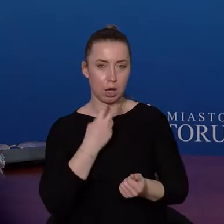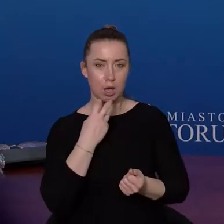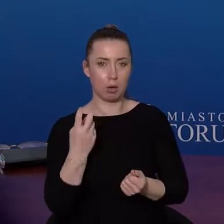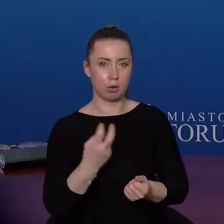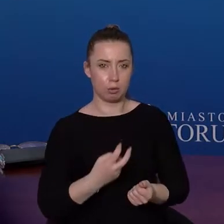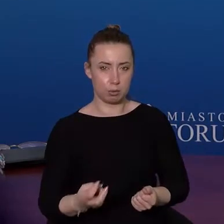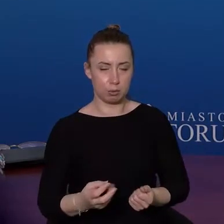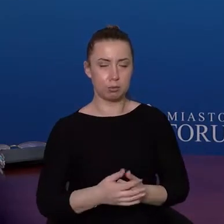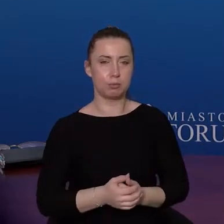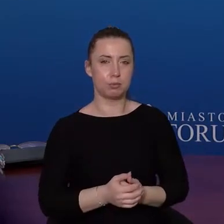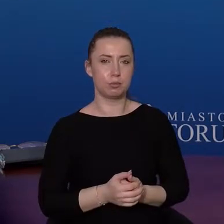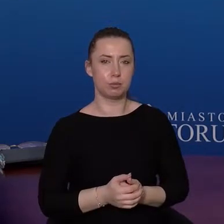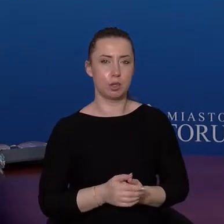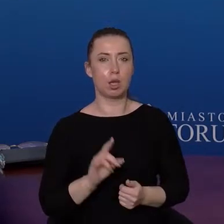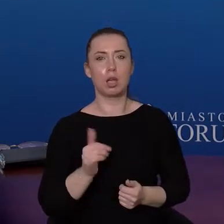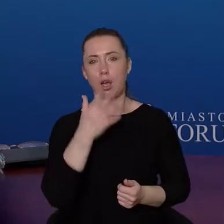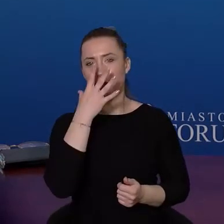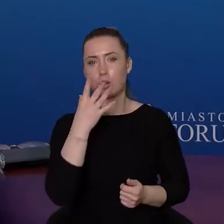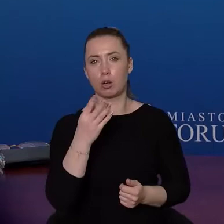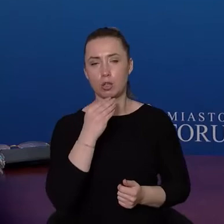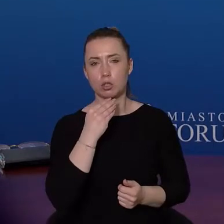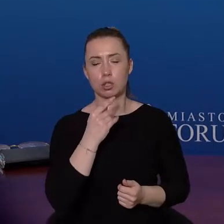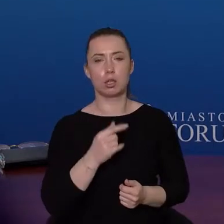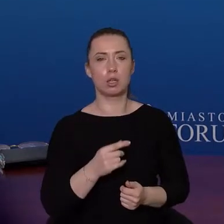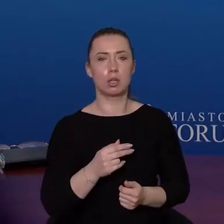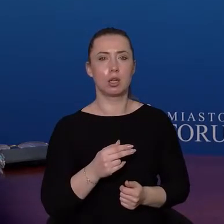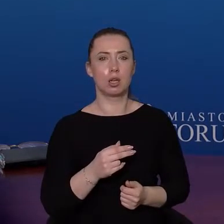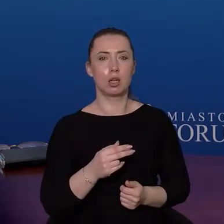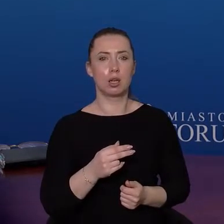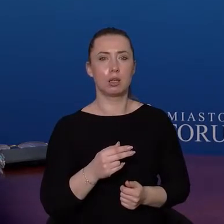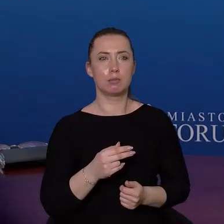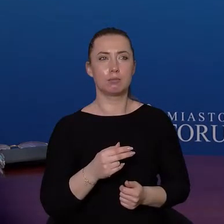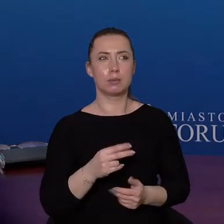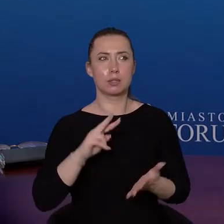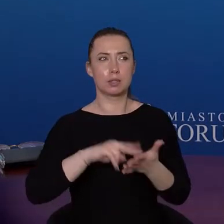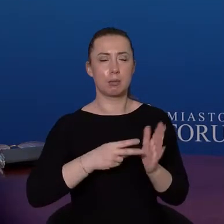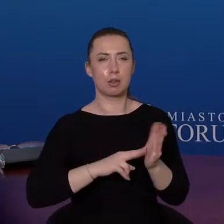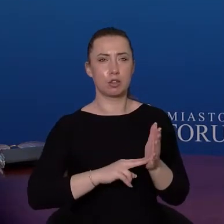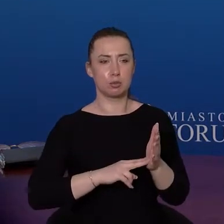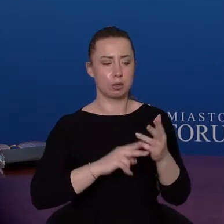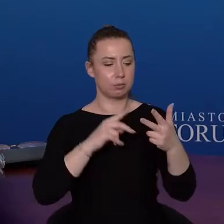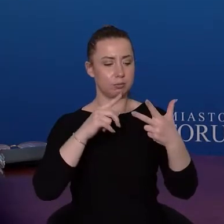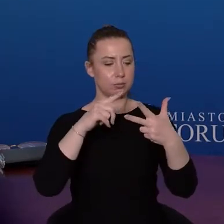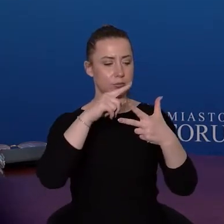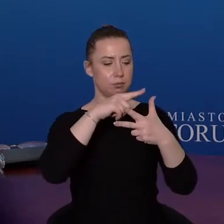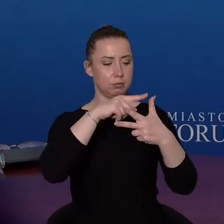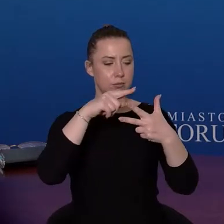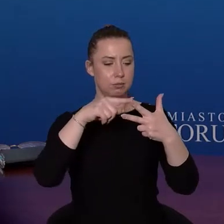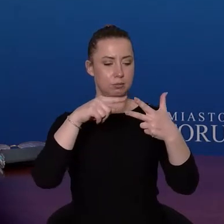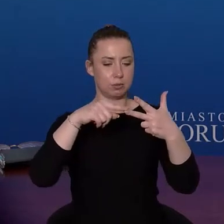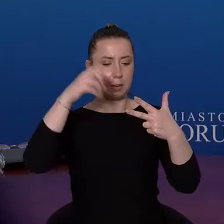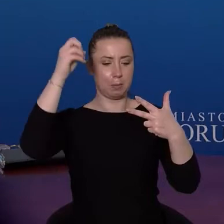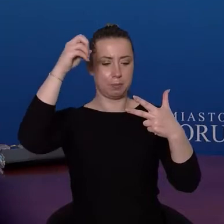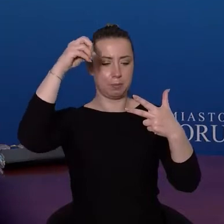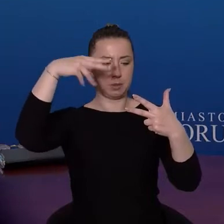poprawne określenie, polegał na tym, iż zakładaliśmy, że co trzecia latarnia w systemie oświetlenia